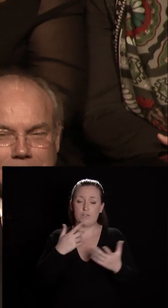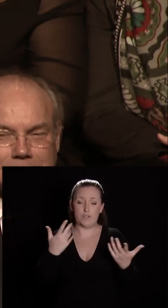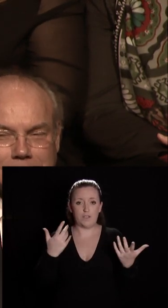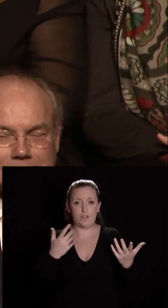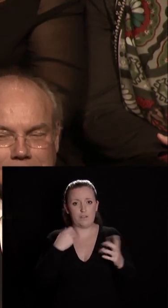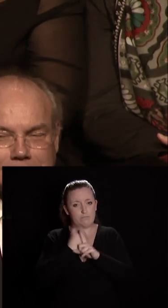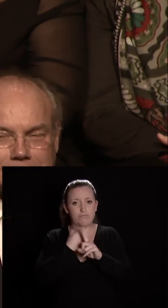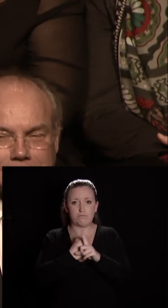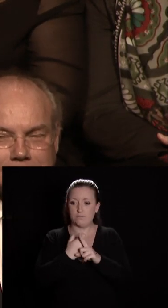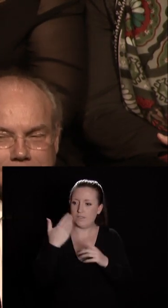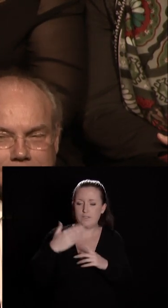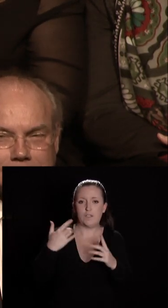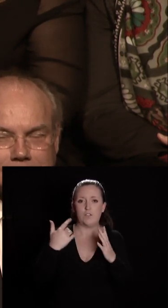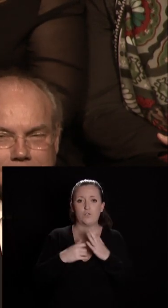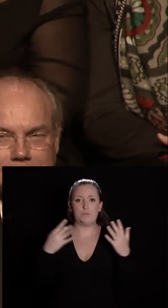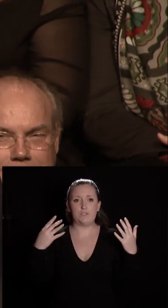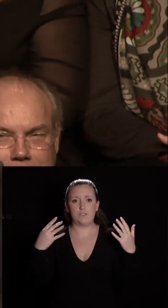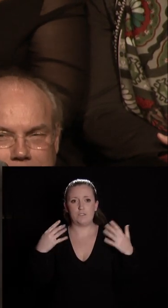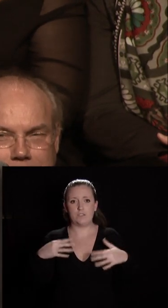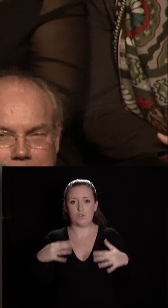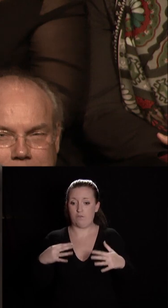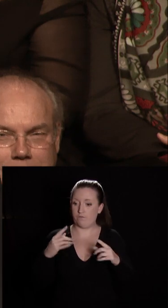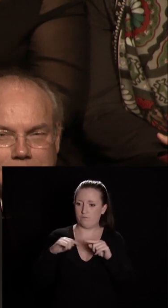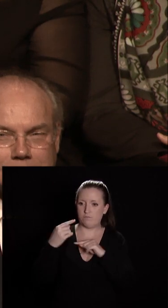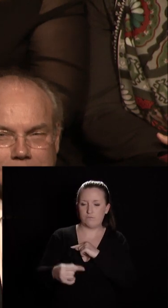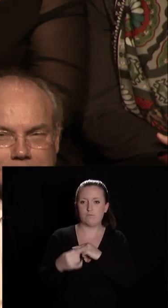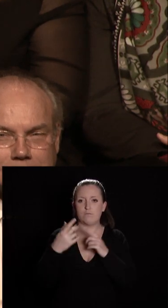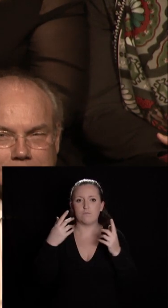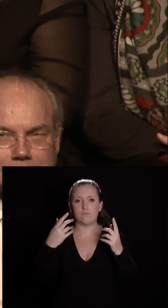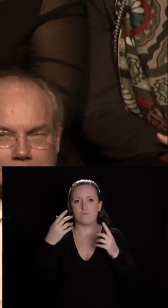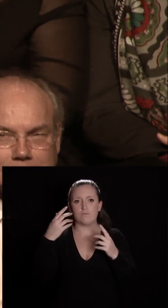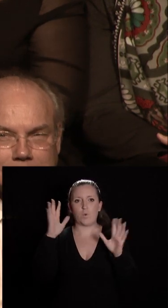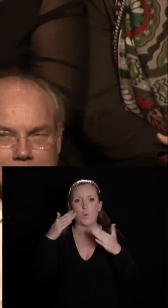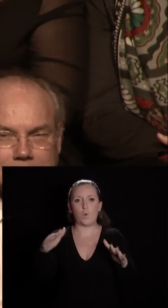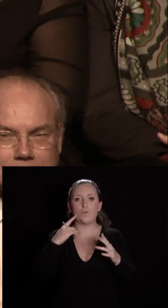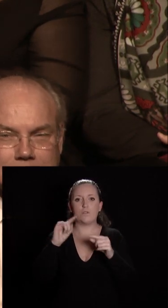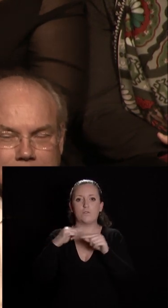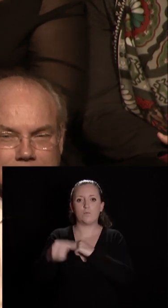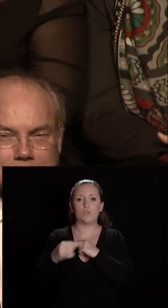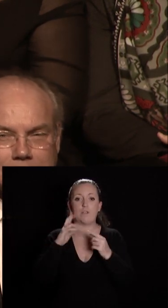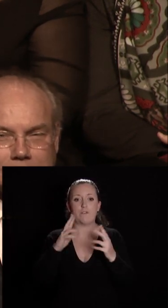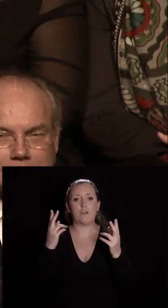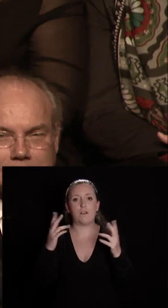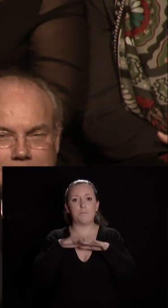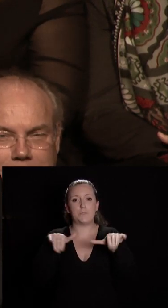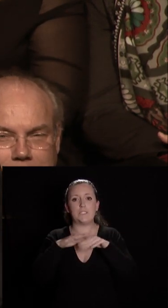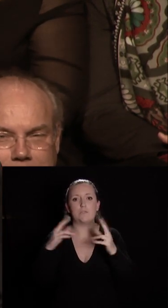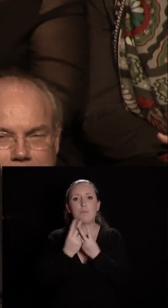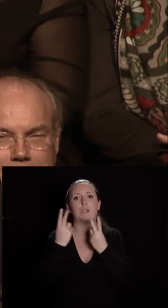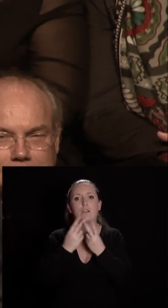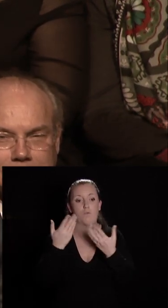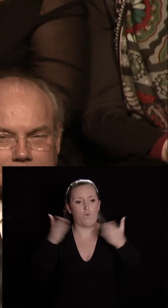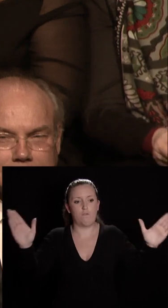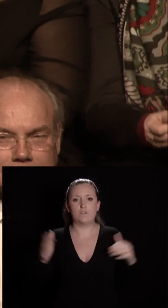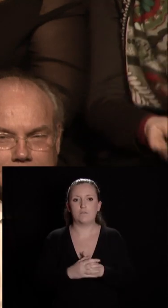et 2019 ça sera l'année à l'automne prochain de la réouverture du bassin nautique du Carousel ça sera un grand et bel